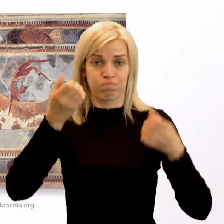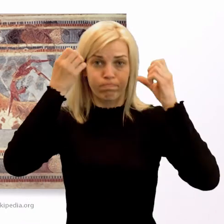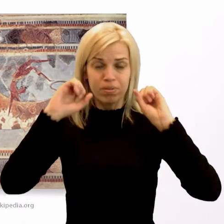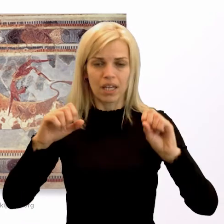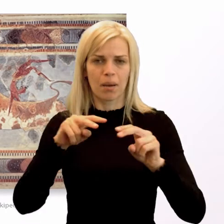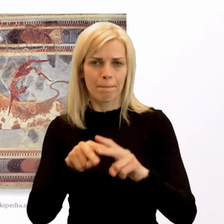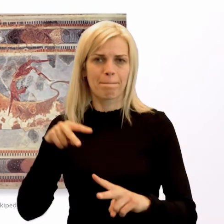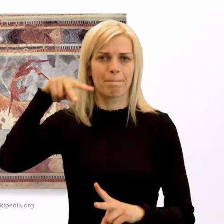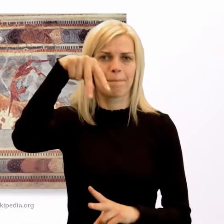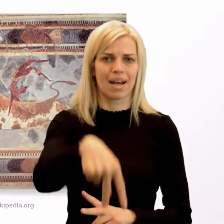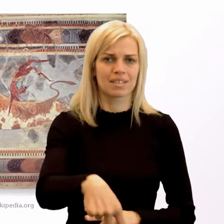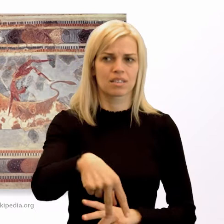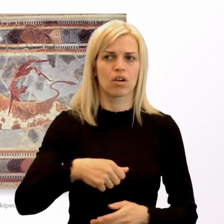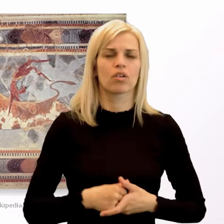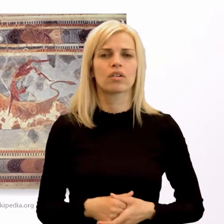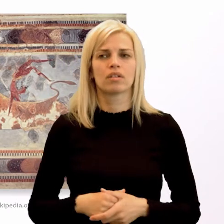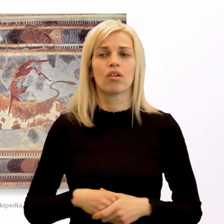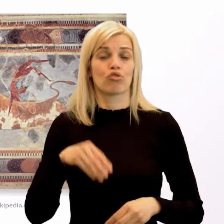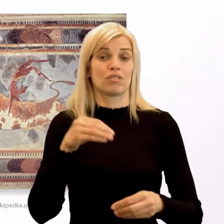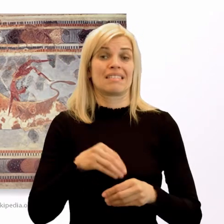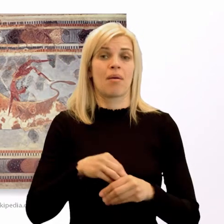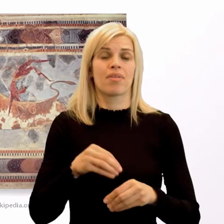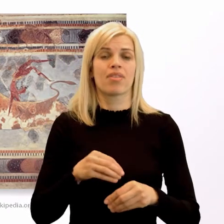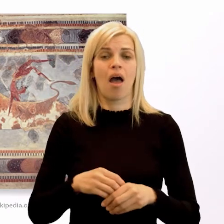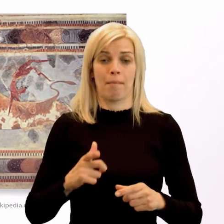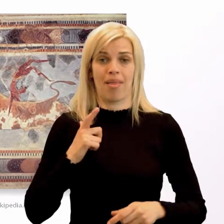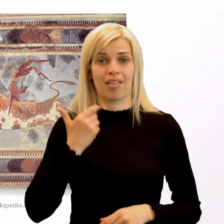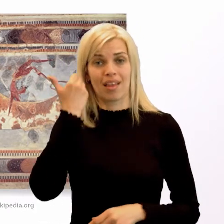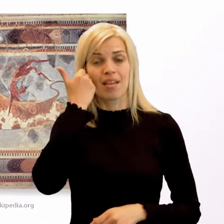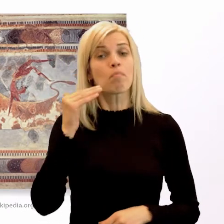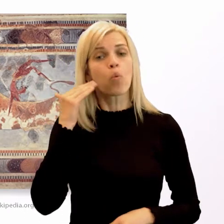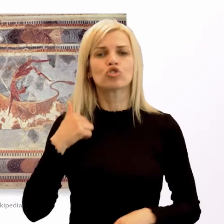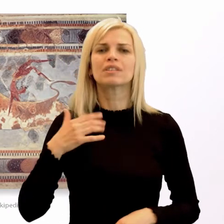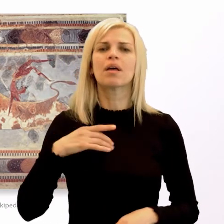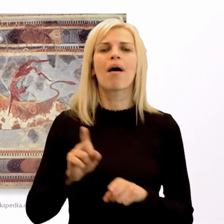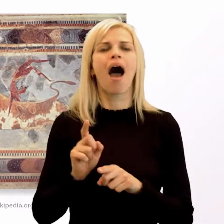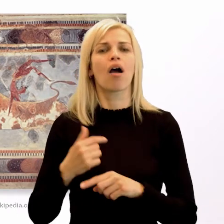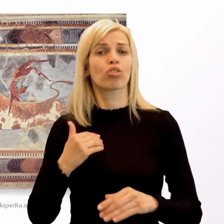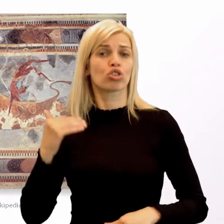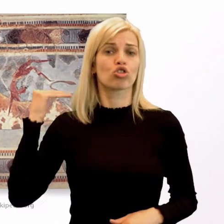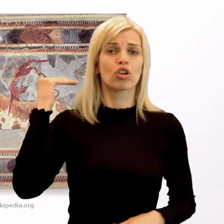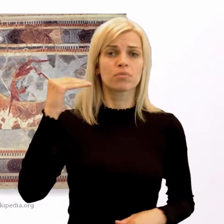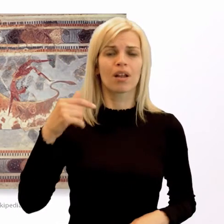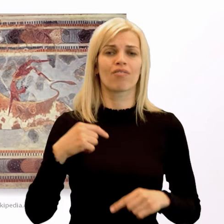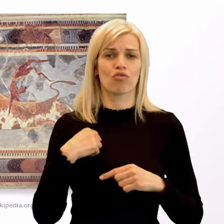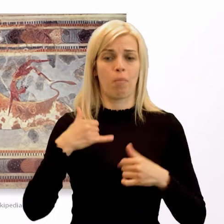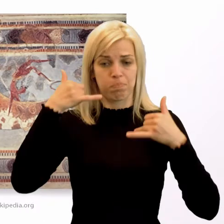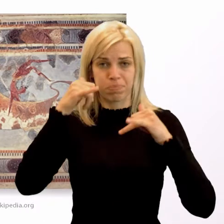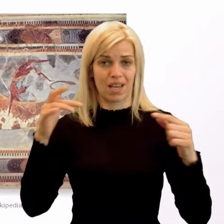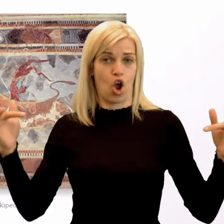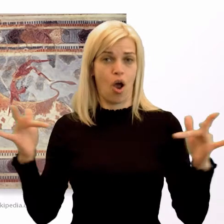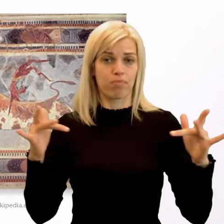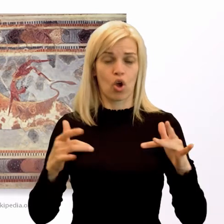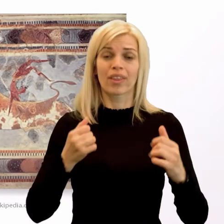zachytáva freska. To znamená, že mladý muž, ktorý sa chcel stať dospelým, sa rozbehol proti Bíkovi, chytil ho za rohy,